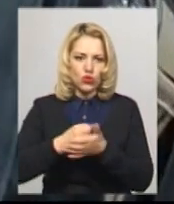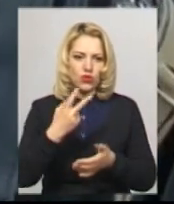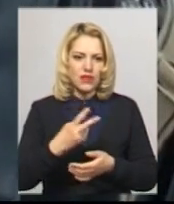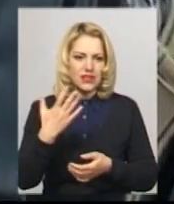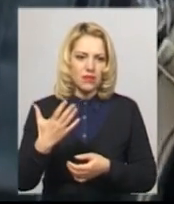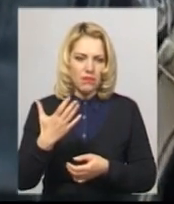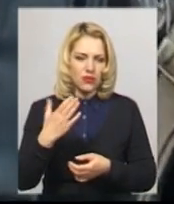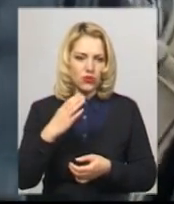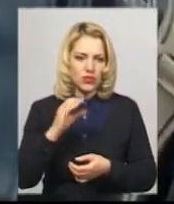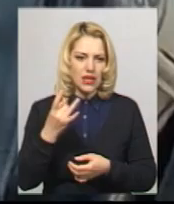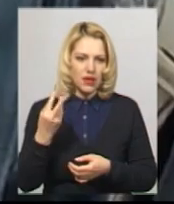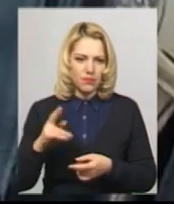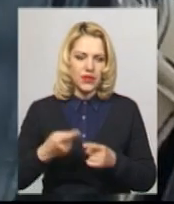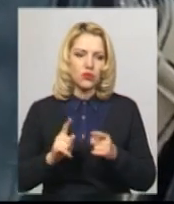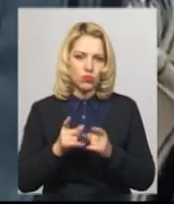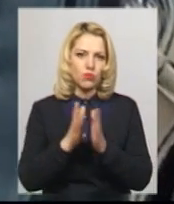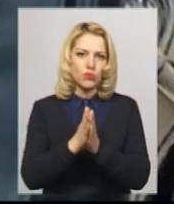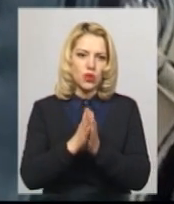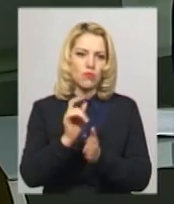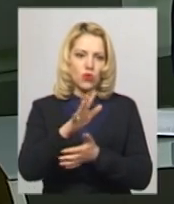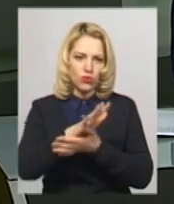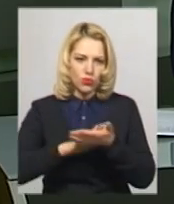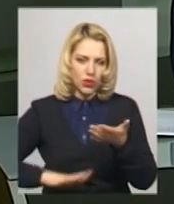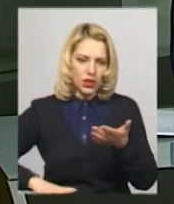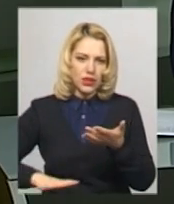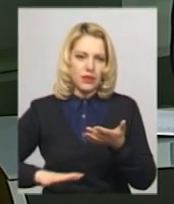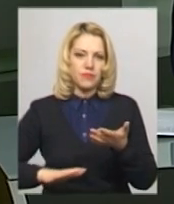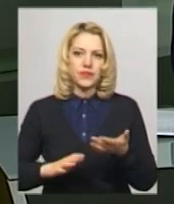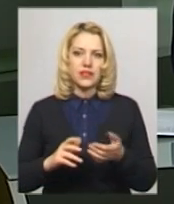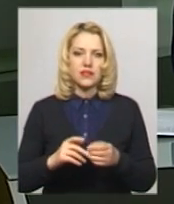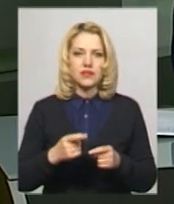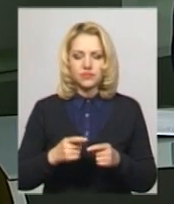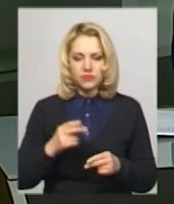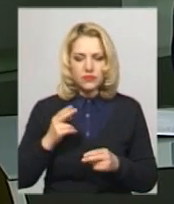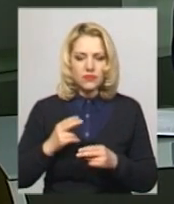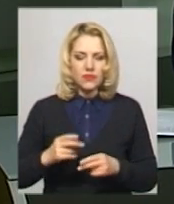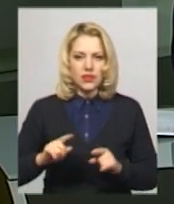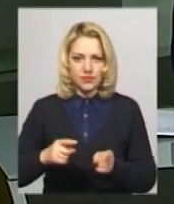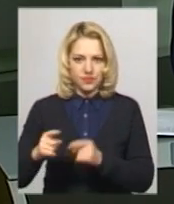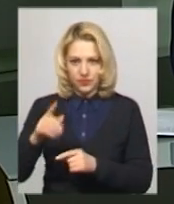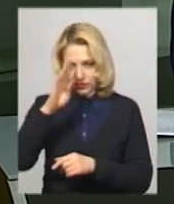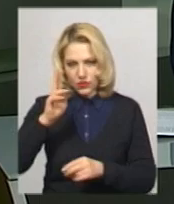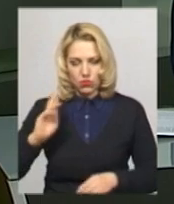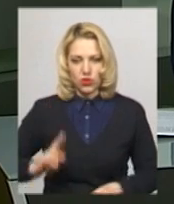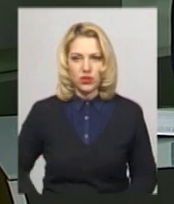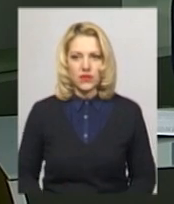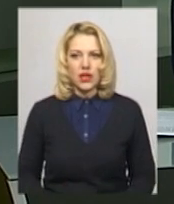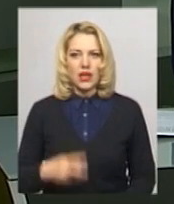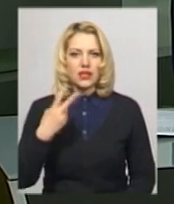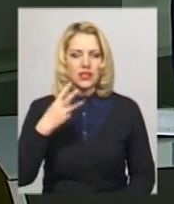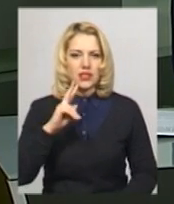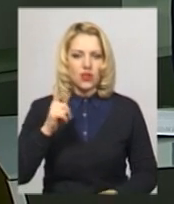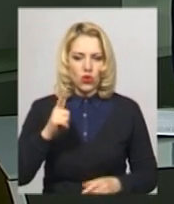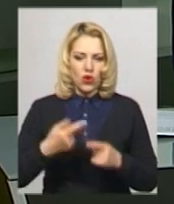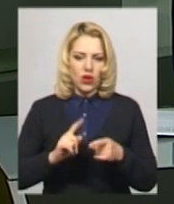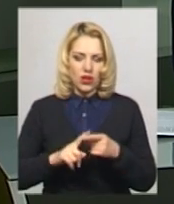і клопотало про продовження запобіжного заходу. 150 тисяч гривень та 3,5 кілограма ювелірних виробів